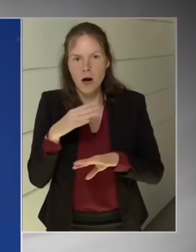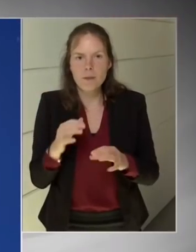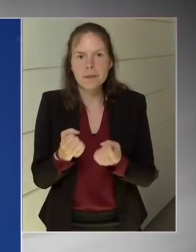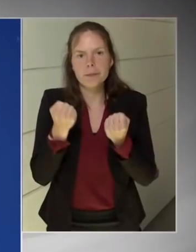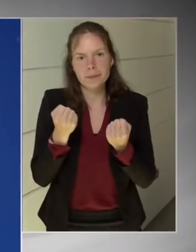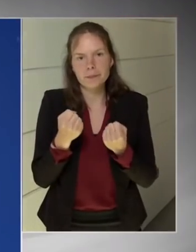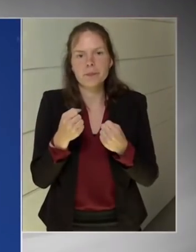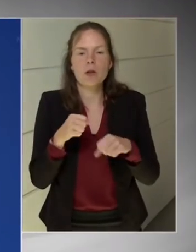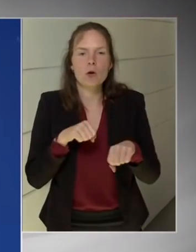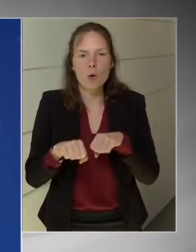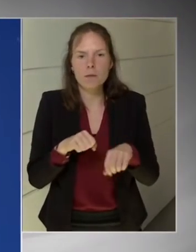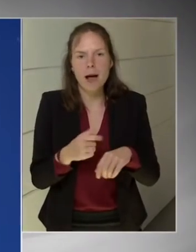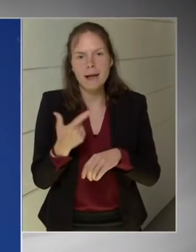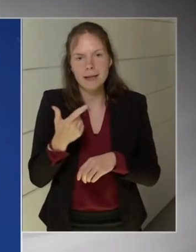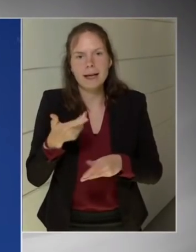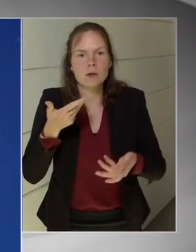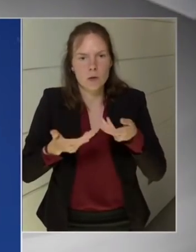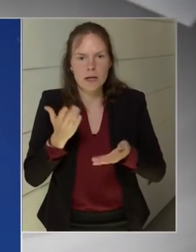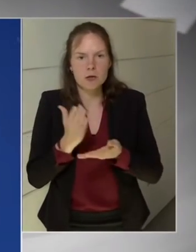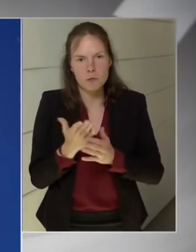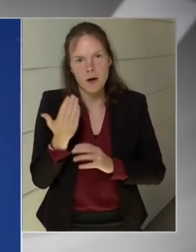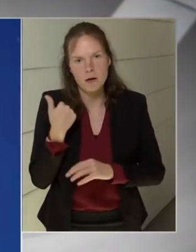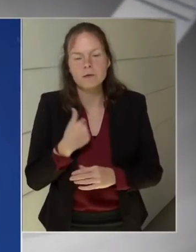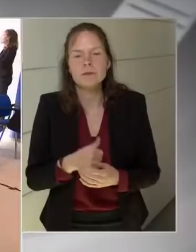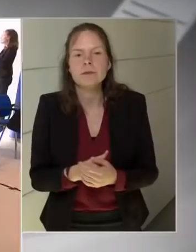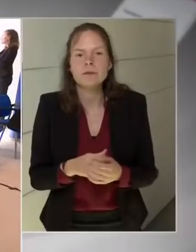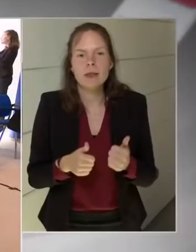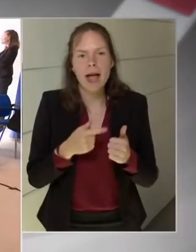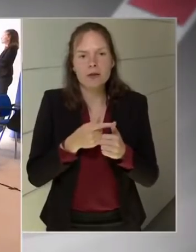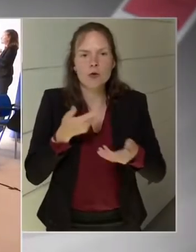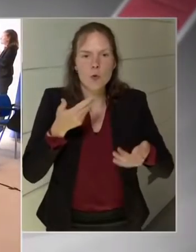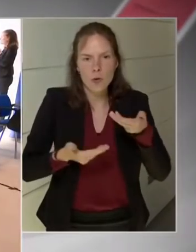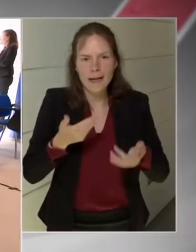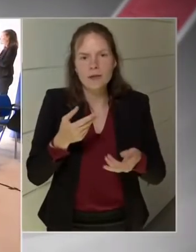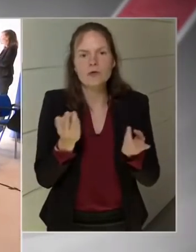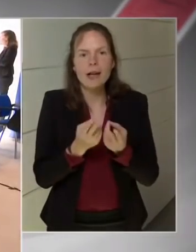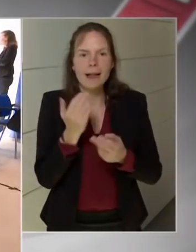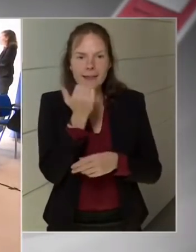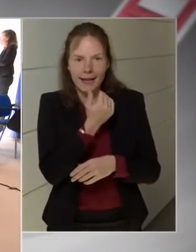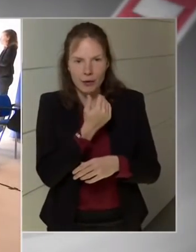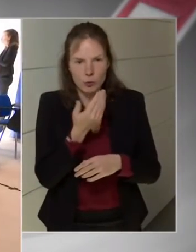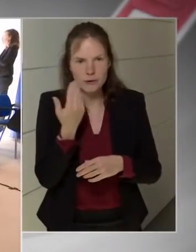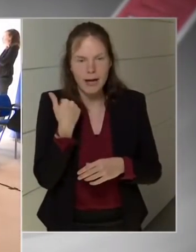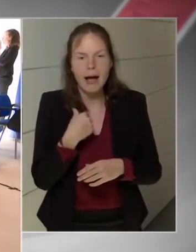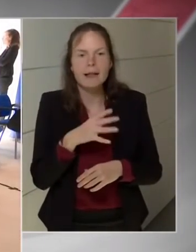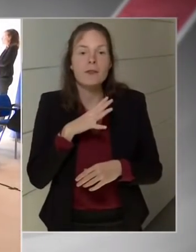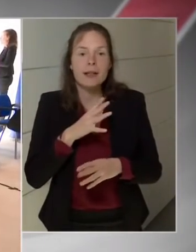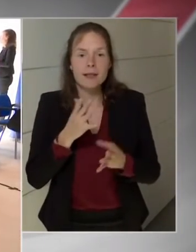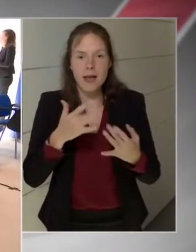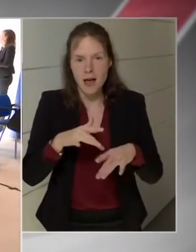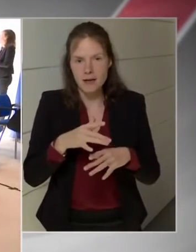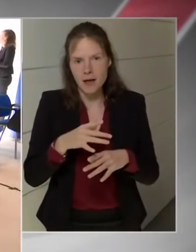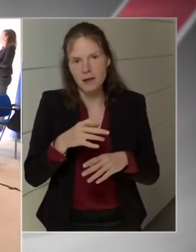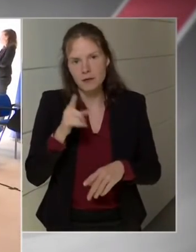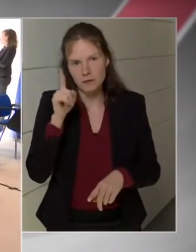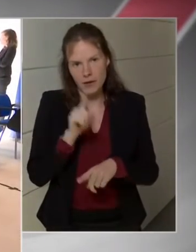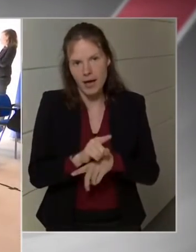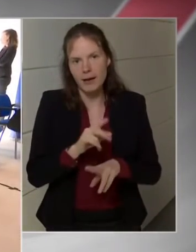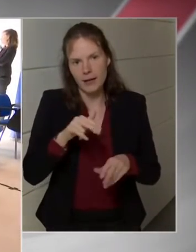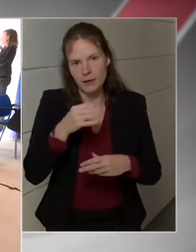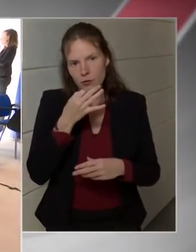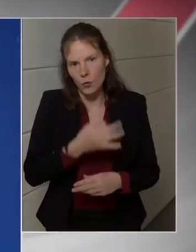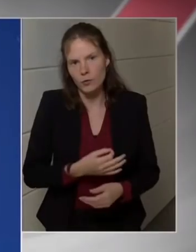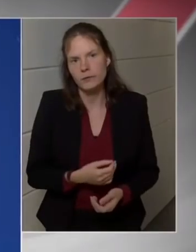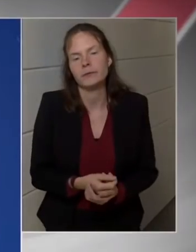beszámoljunk, és az Önök érdeklődésének megfelelő kérdésekre válaszoljunk. Két nappal ezelőtt alakult meg